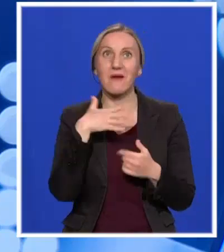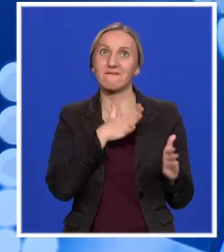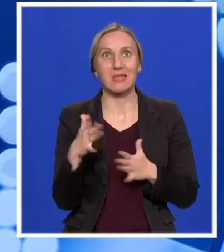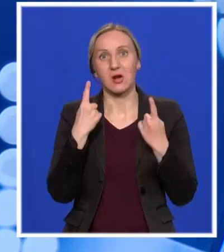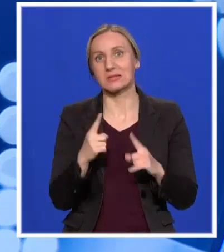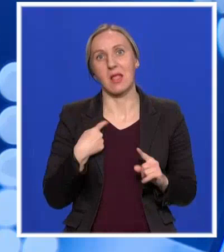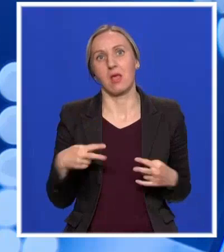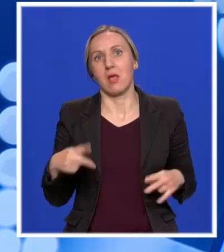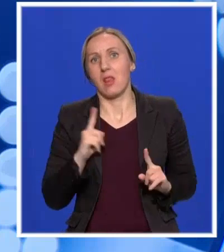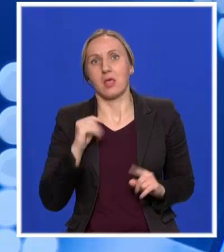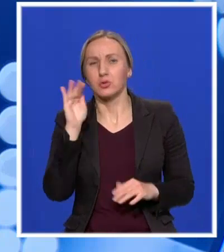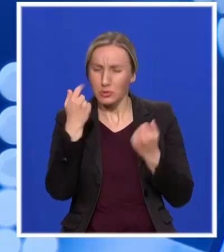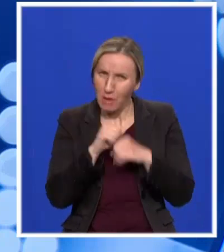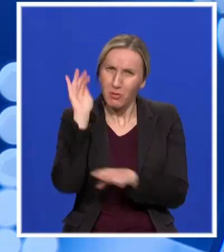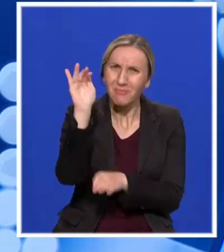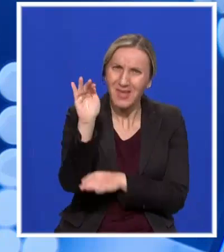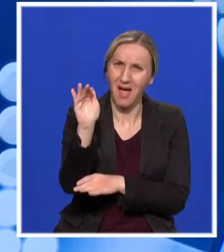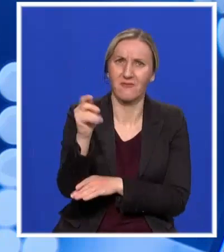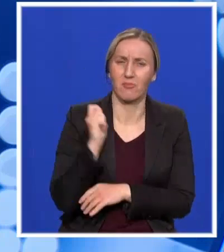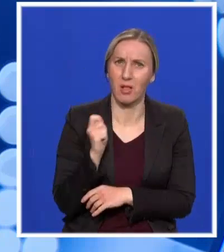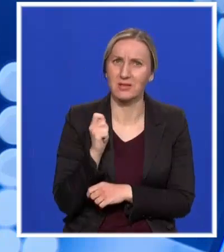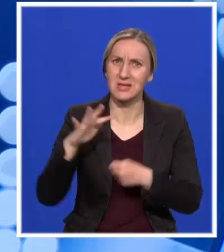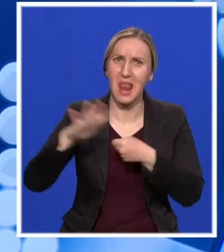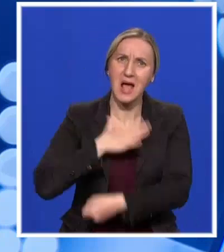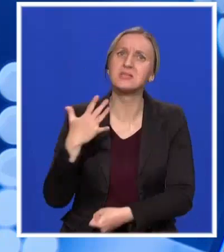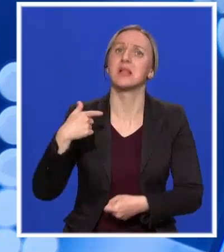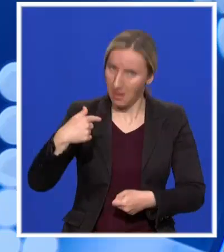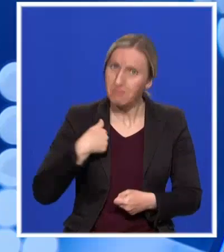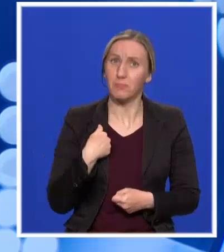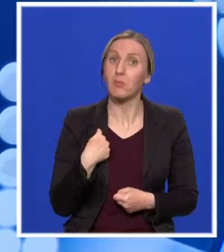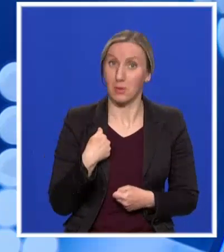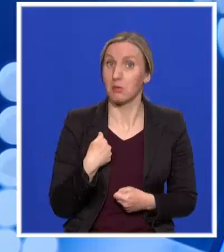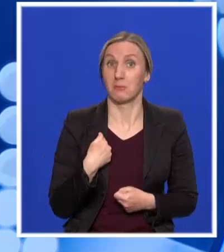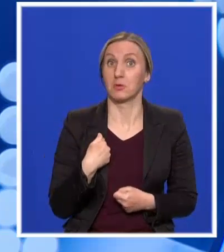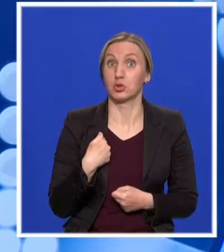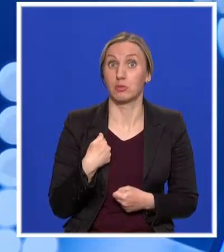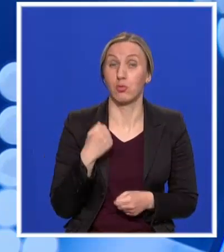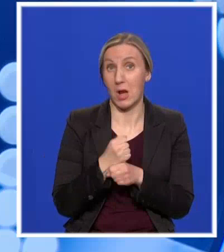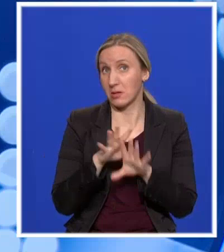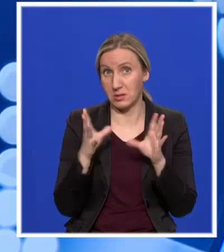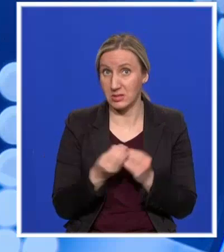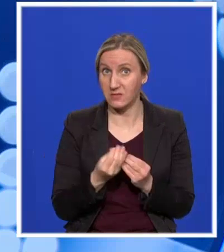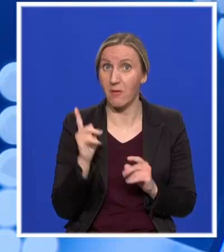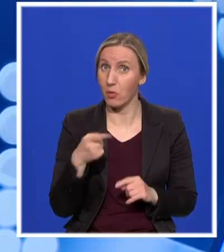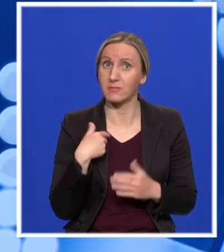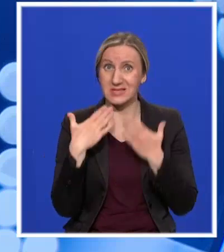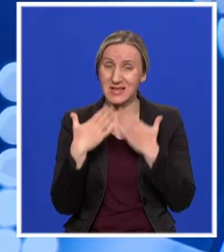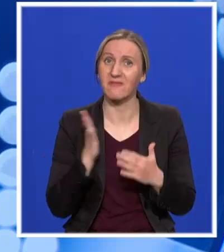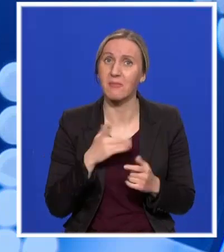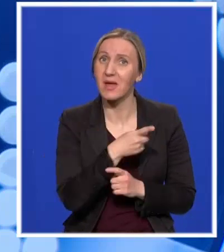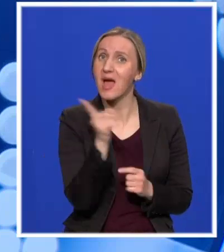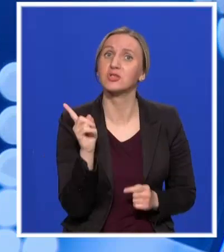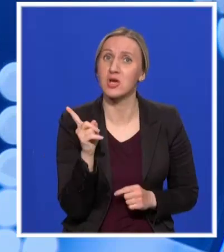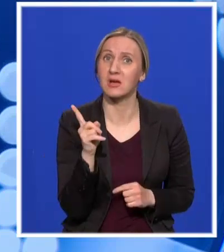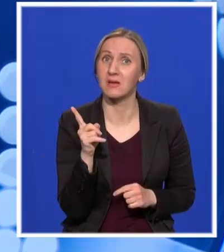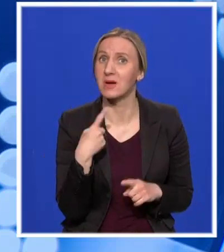treba da se obrati policiji, da prijavi nasilje i mi ćemo preduzimati mere. Dakle, mi imamo, i ja hoću i na tome da se zahvalim građanima, zato